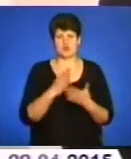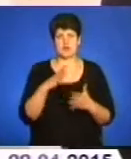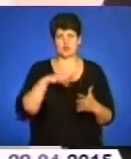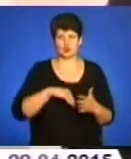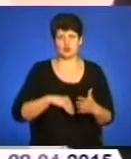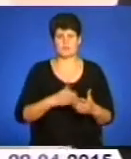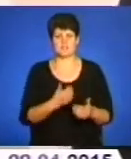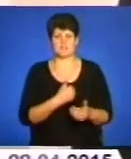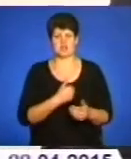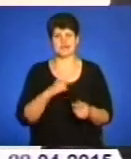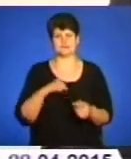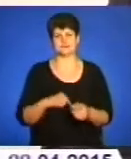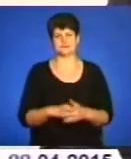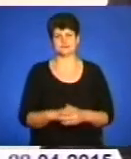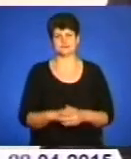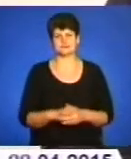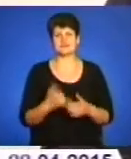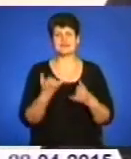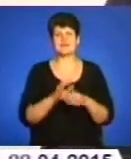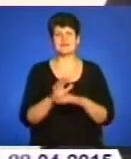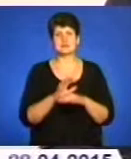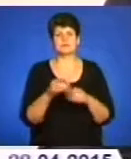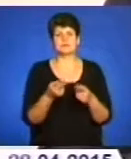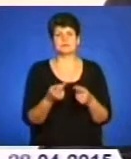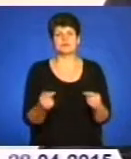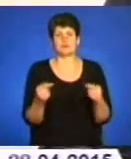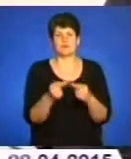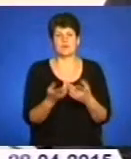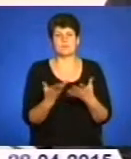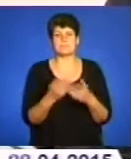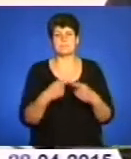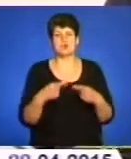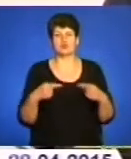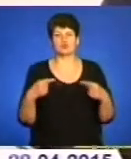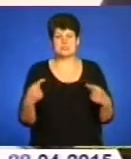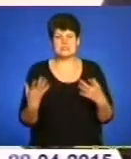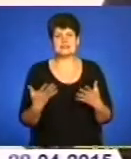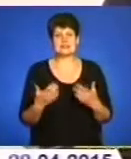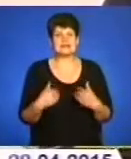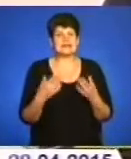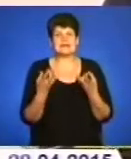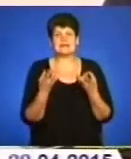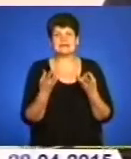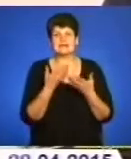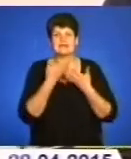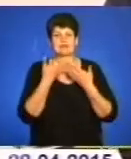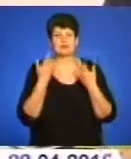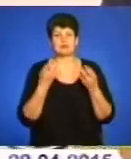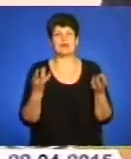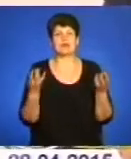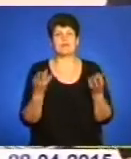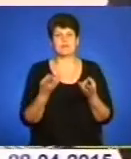і бажання, і настрій. Для випуску определеної продукції підприємств «Укроборонпрому» немає необхідності